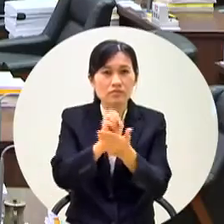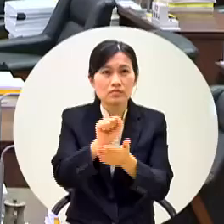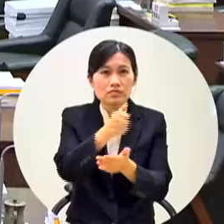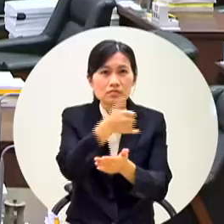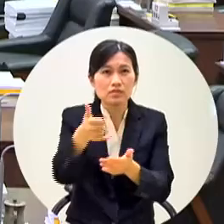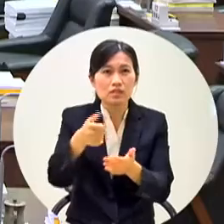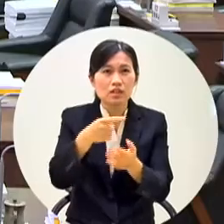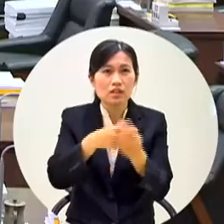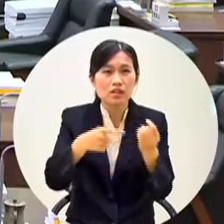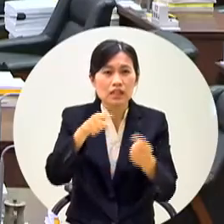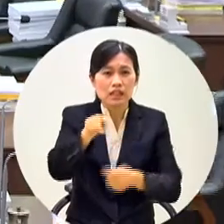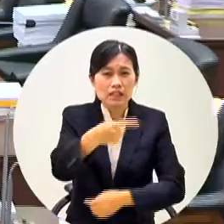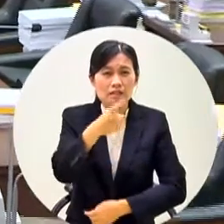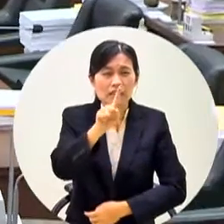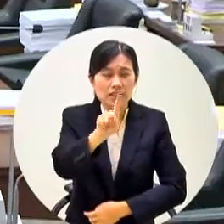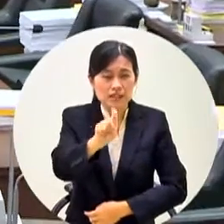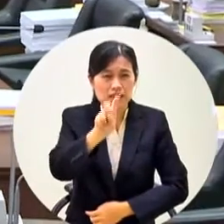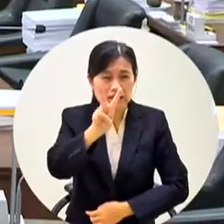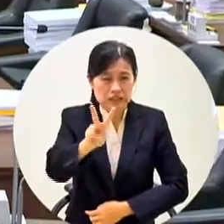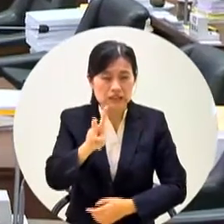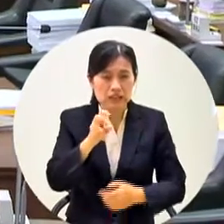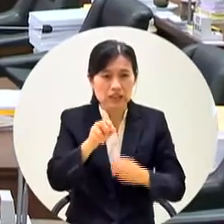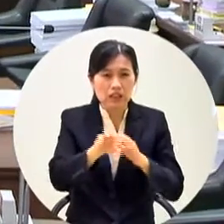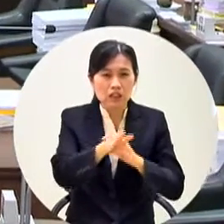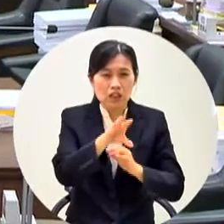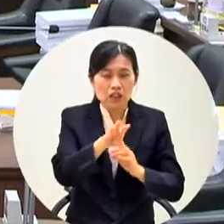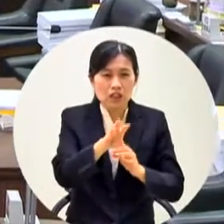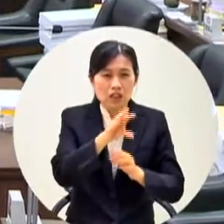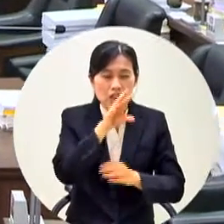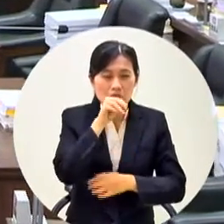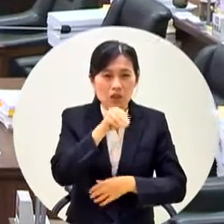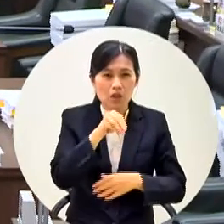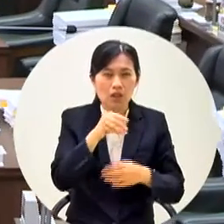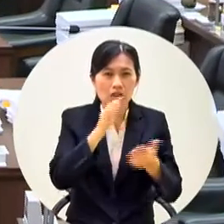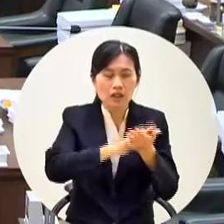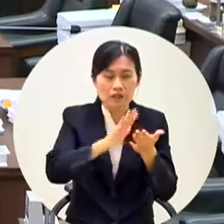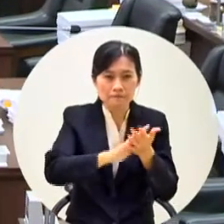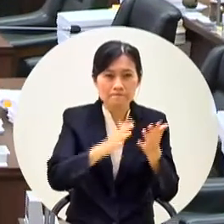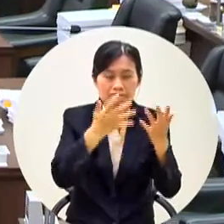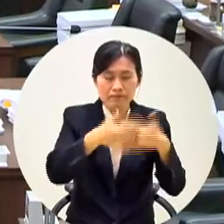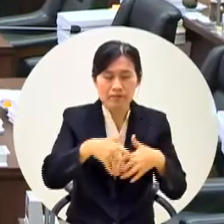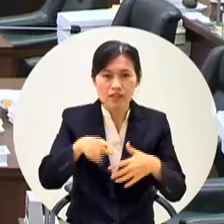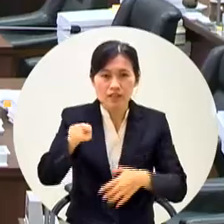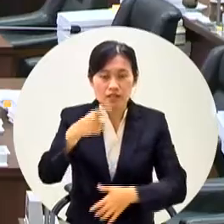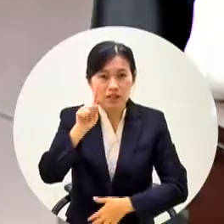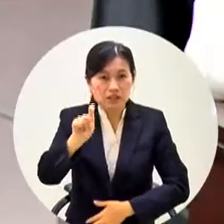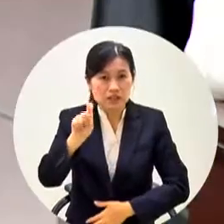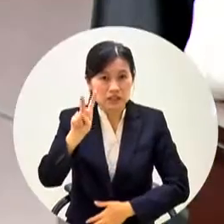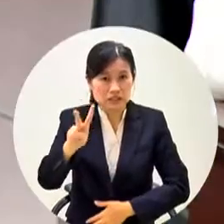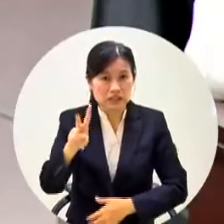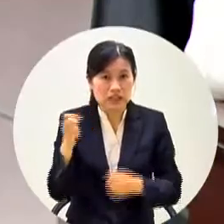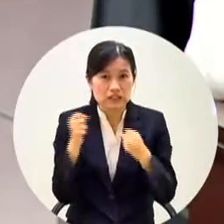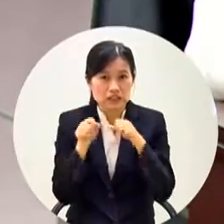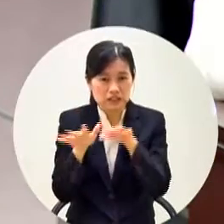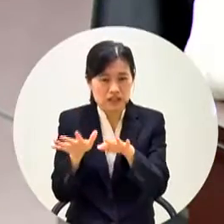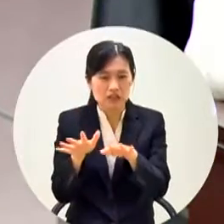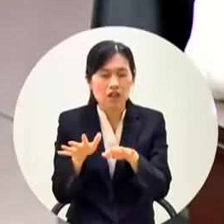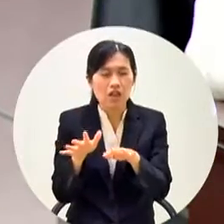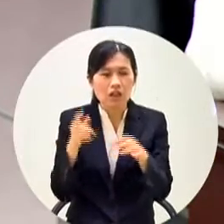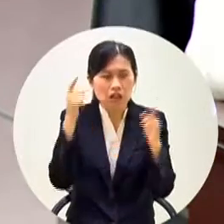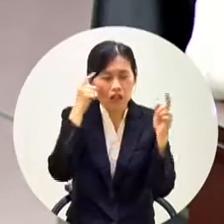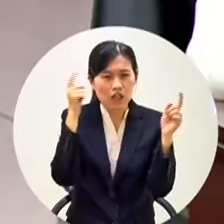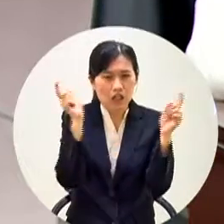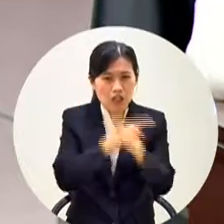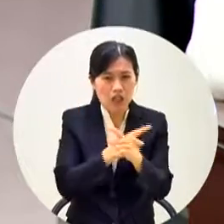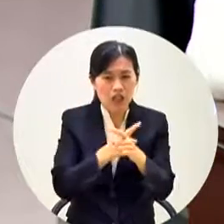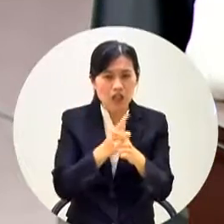一百一十二台空氣清淨機跟194台冷氣機好你請坐表示冷氣機有的是兩有一